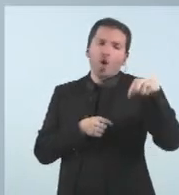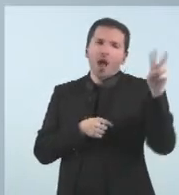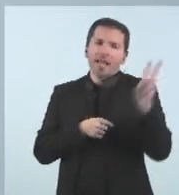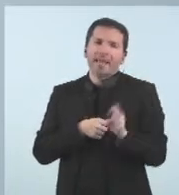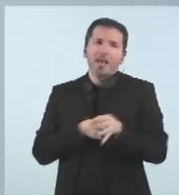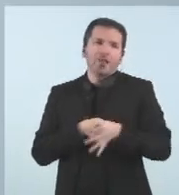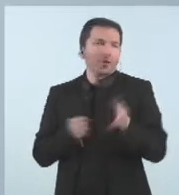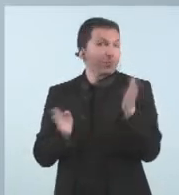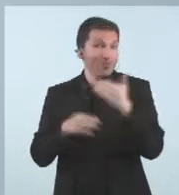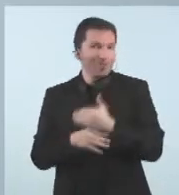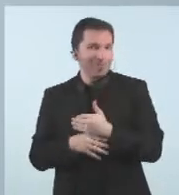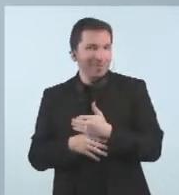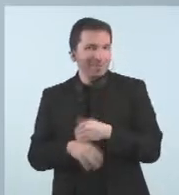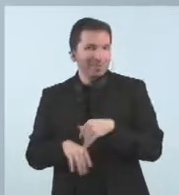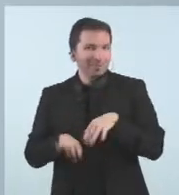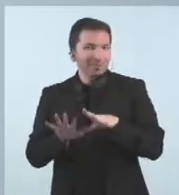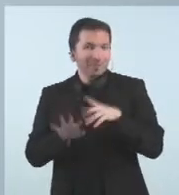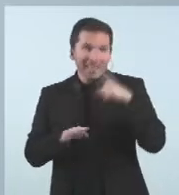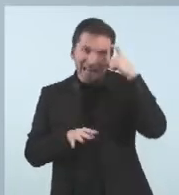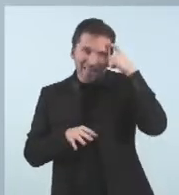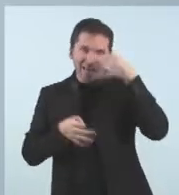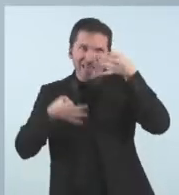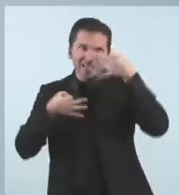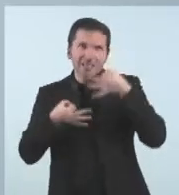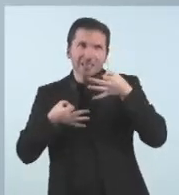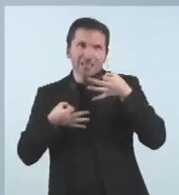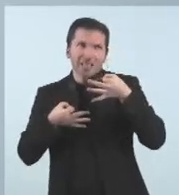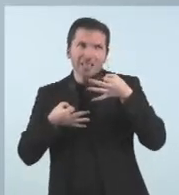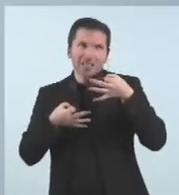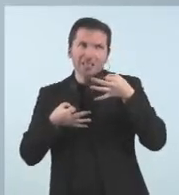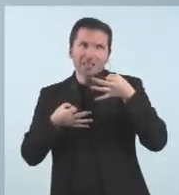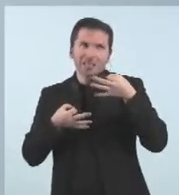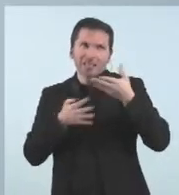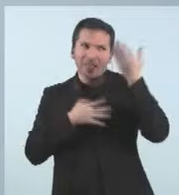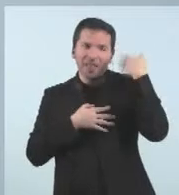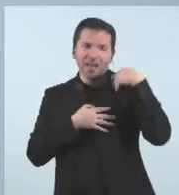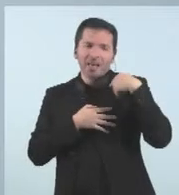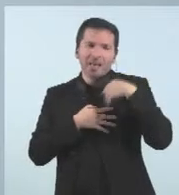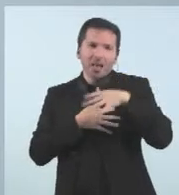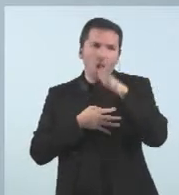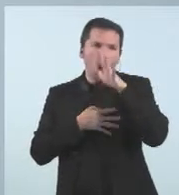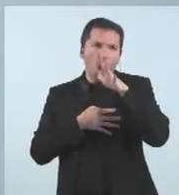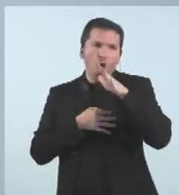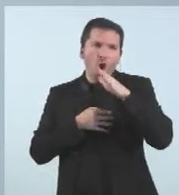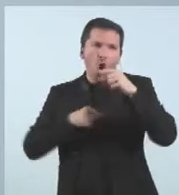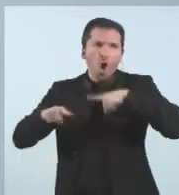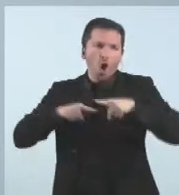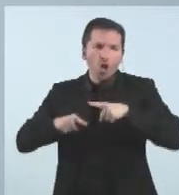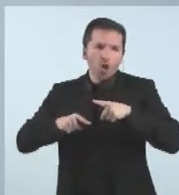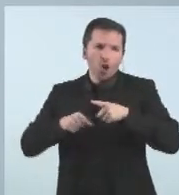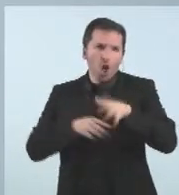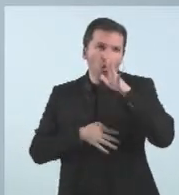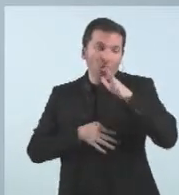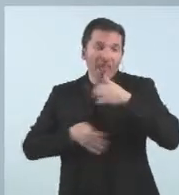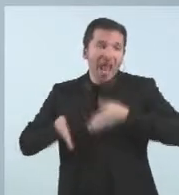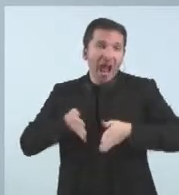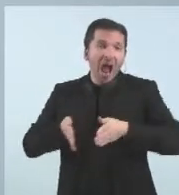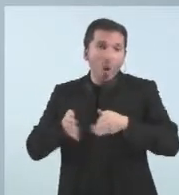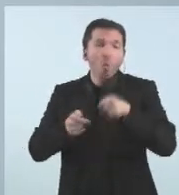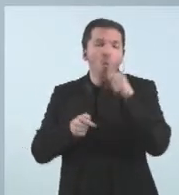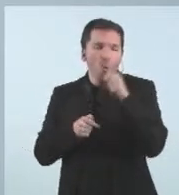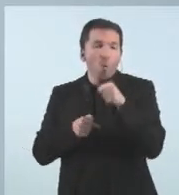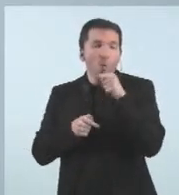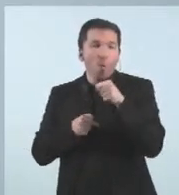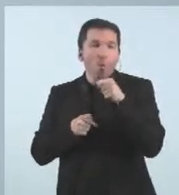aproximada que és el darrer control d'aigües residuals que hi havia zero l'Òmicron. I a partir d'aquell dia comença de forma